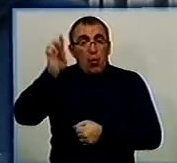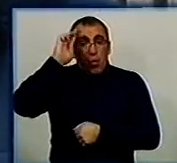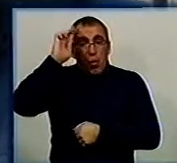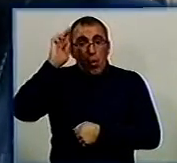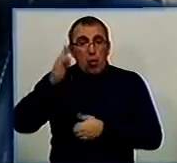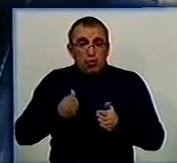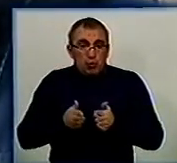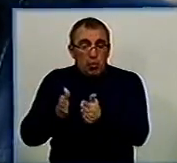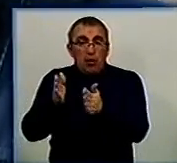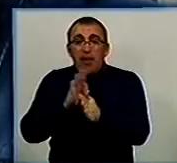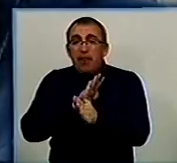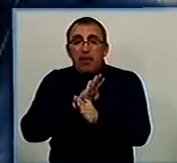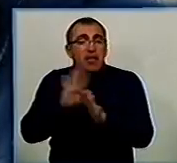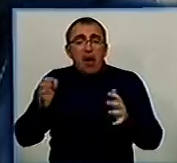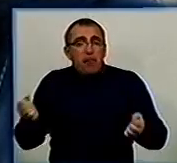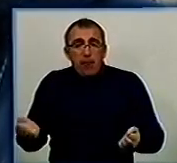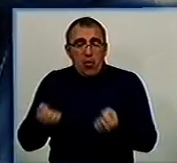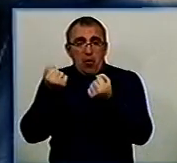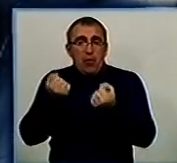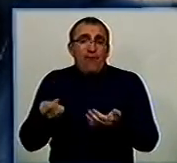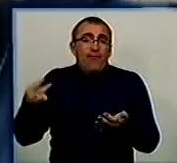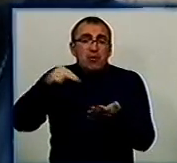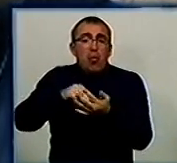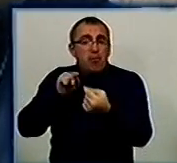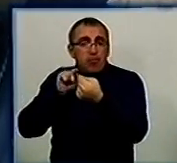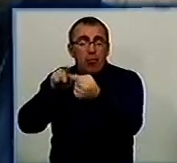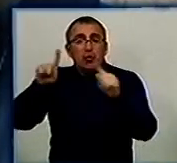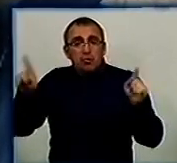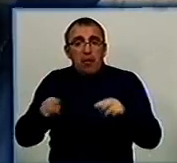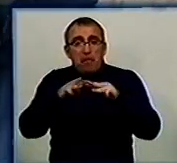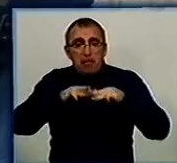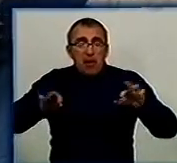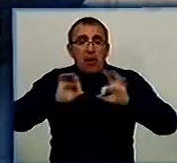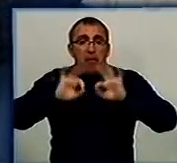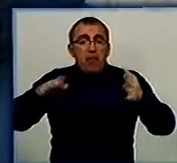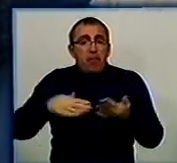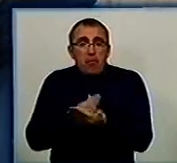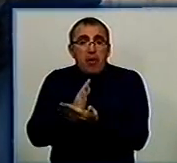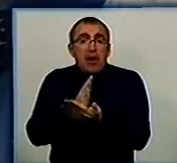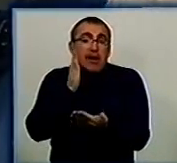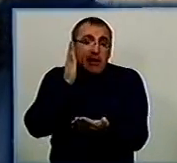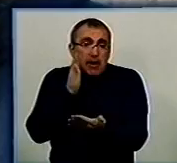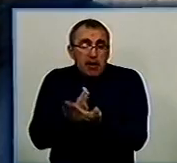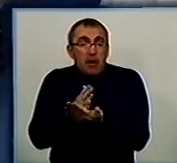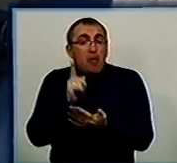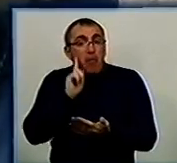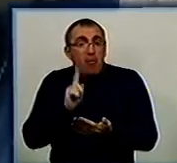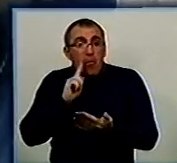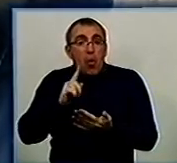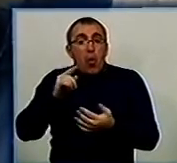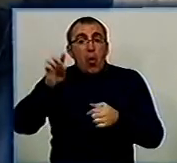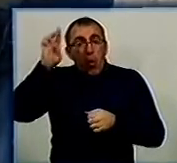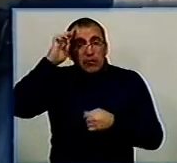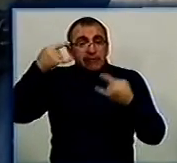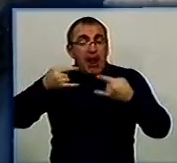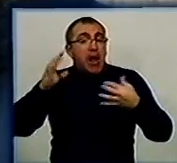структури, не то що не підтримують, виступають проти создання Министерства інформаційної політики. Тим більше, пока що є Гостелерадио,